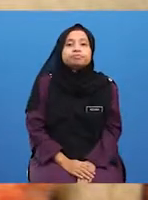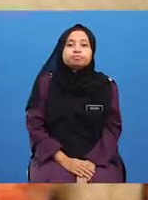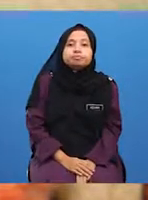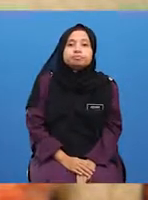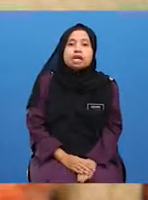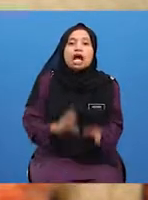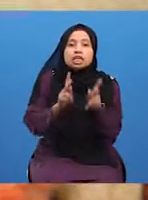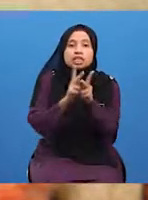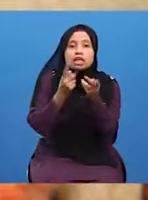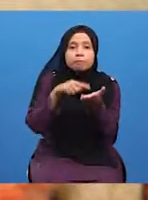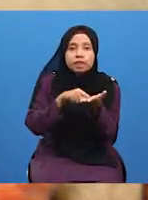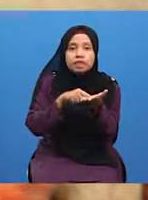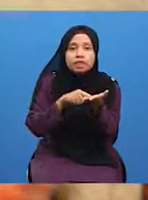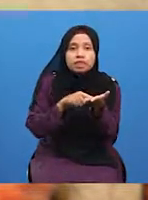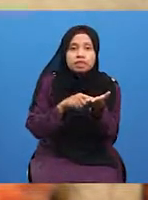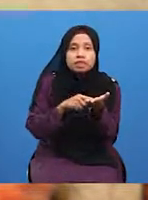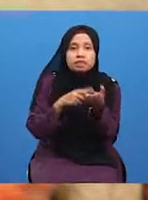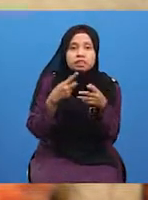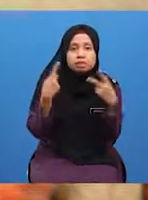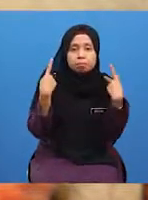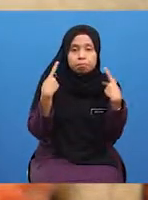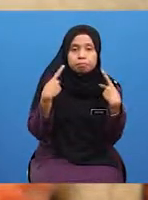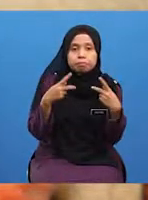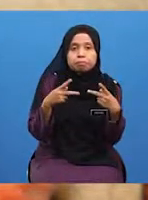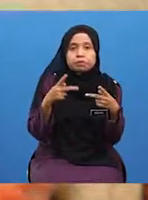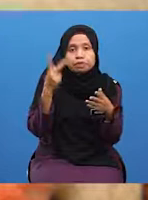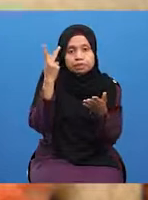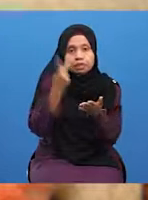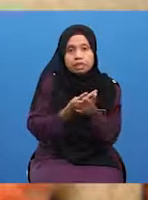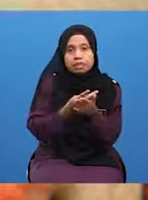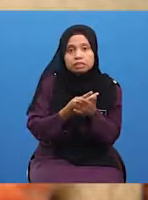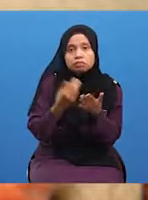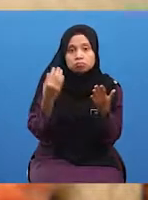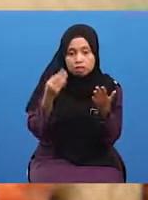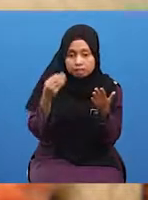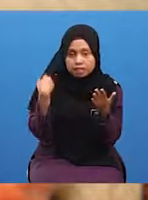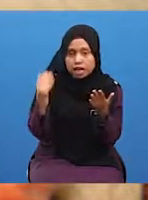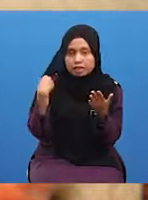Kitab ini dipercayai masih disimpan di Oxford.